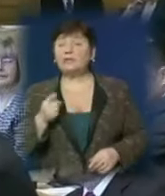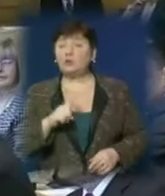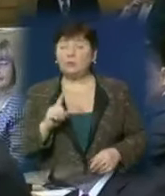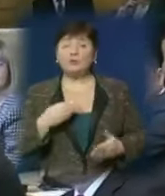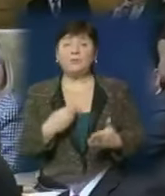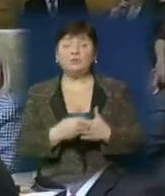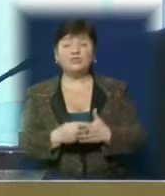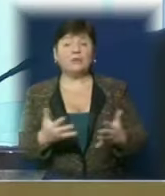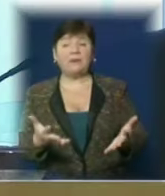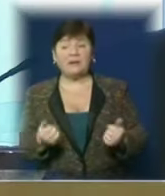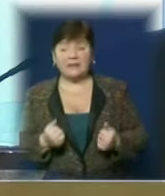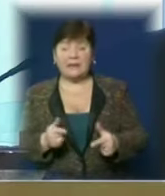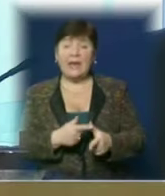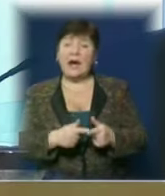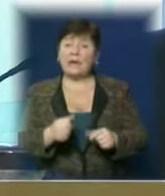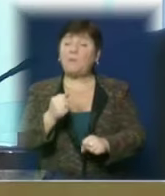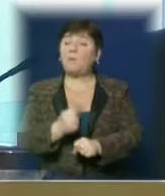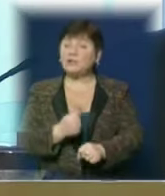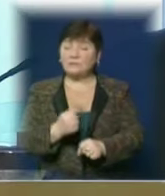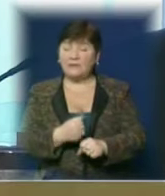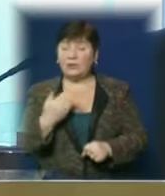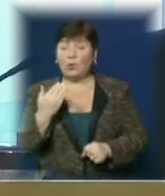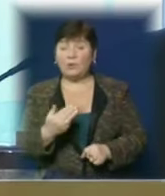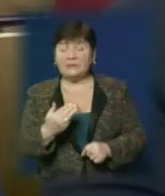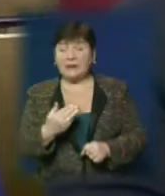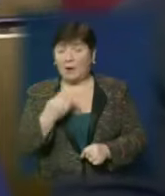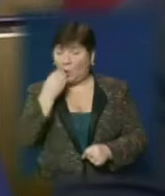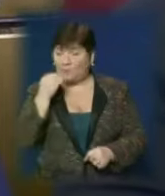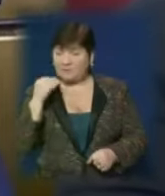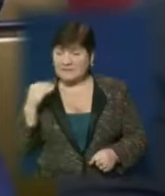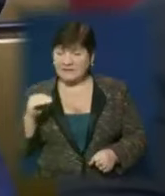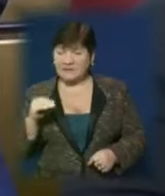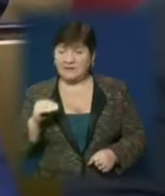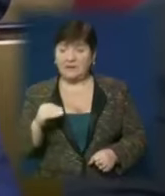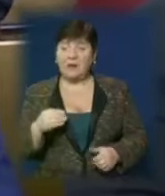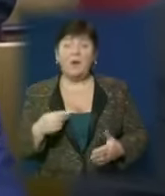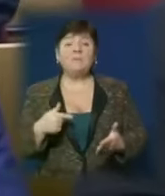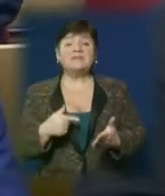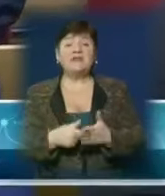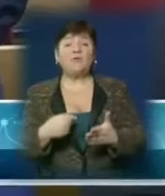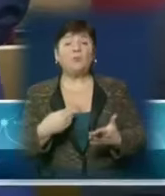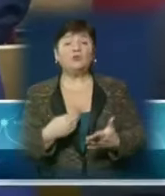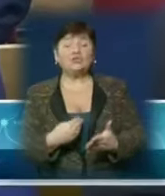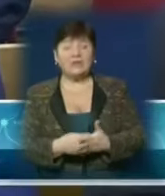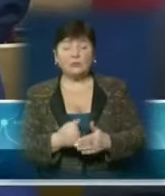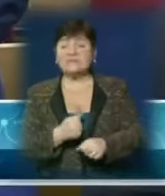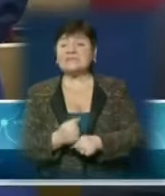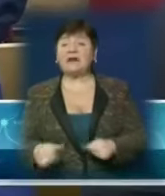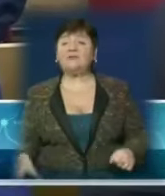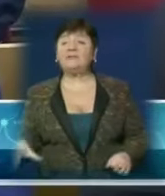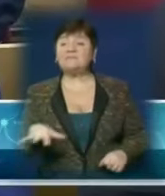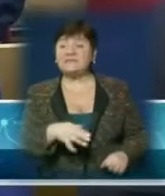аби бюджет прийняти. Але попрацювати над його оптимізацією. Заглядження цього бюджету має заставити нас всіх